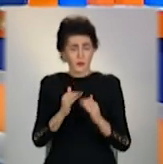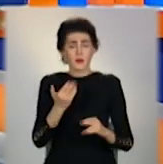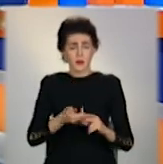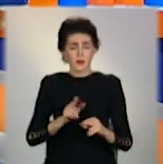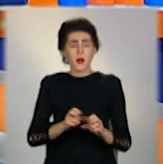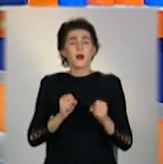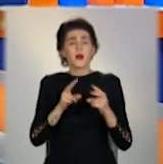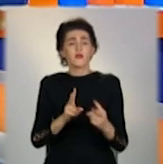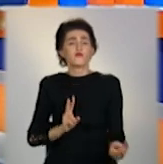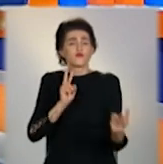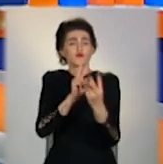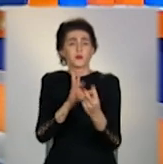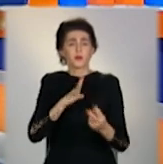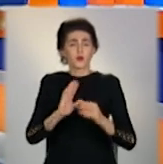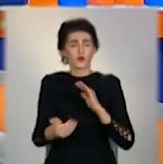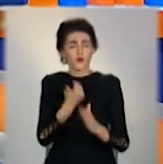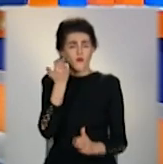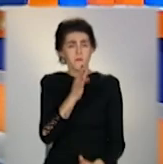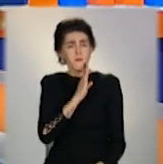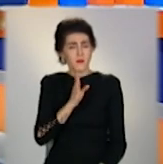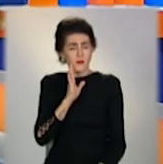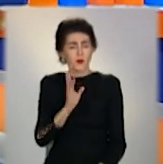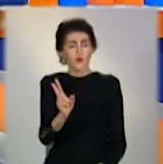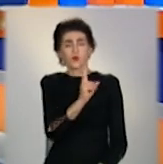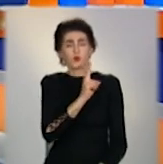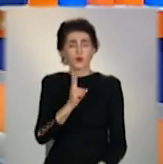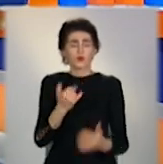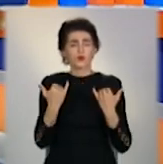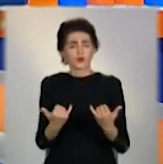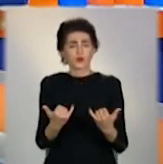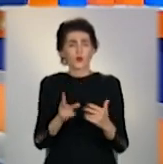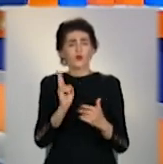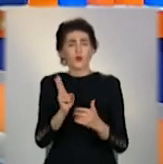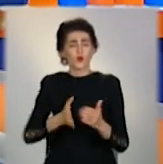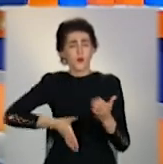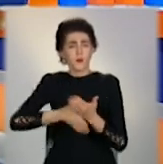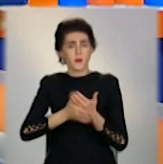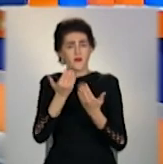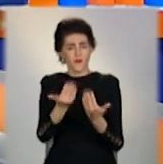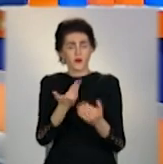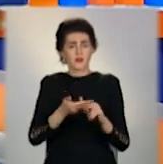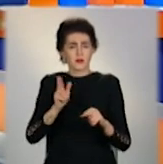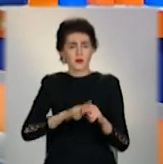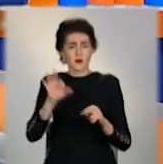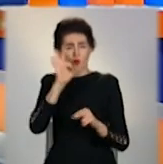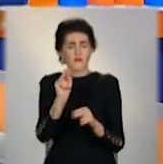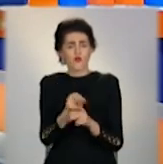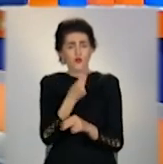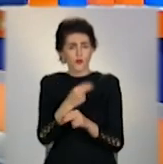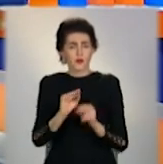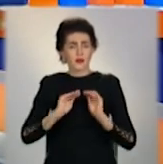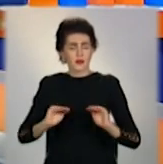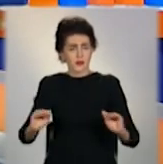як зустрічали новоспечену матусю і хто відтепер допомагатиме їй у вихованні